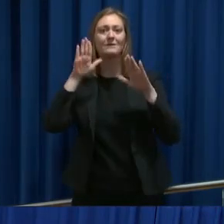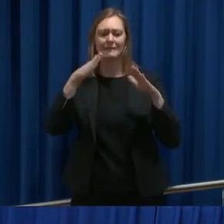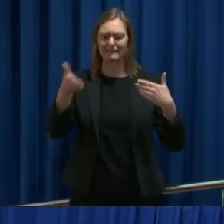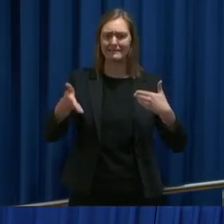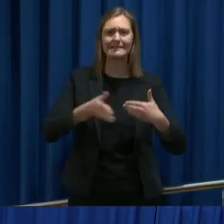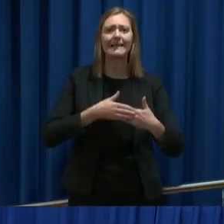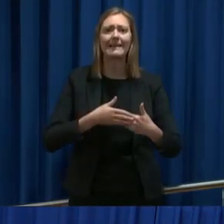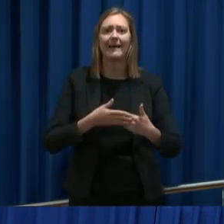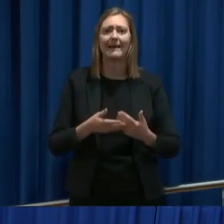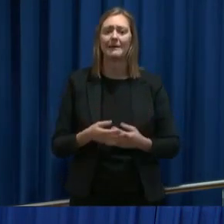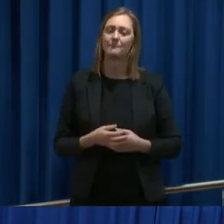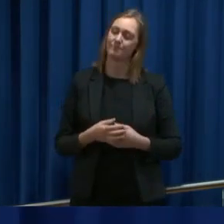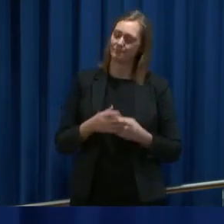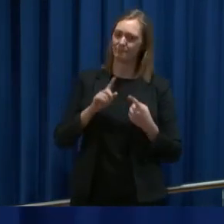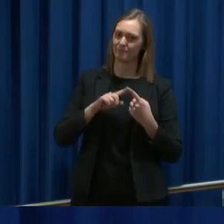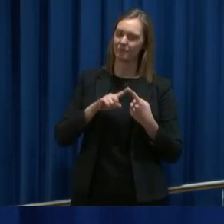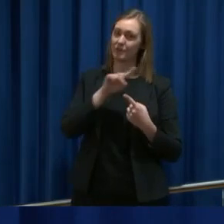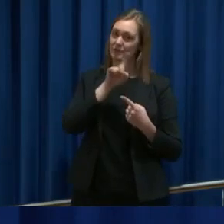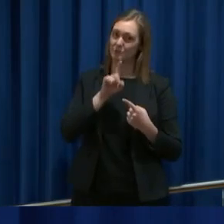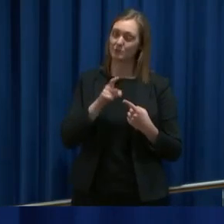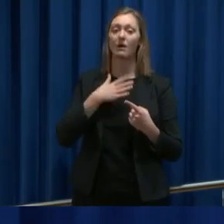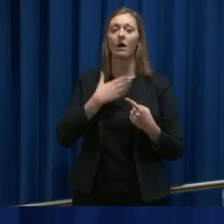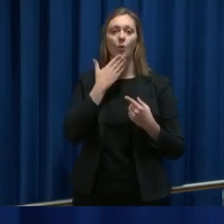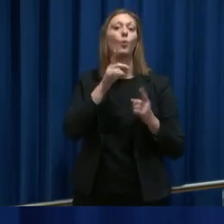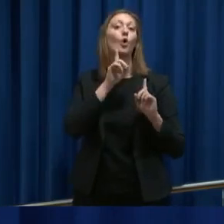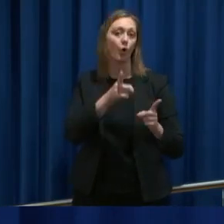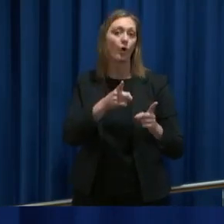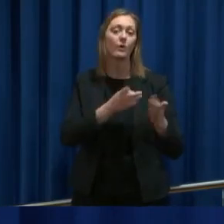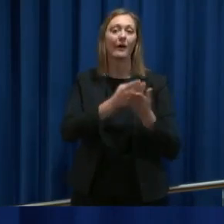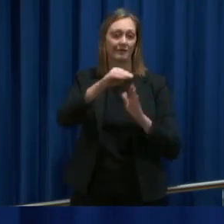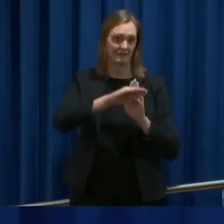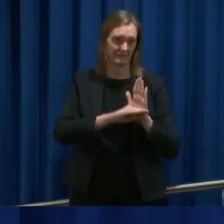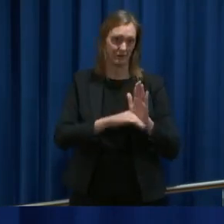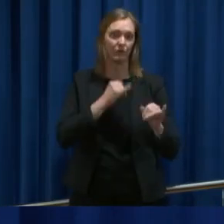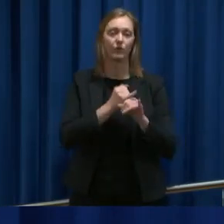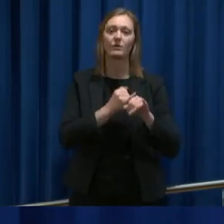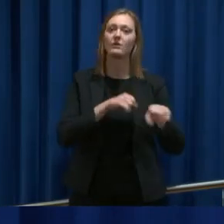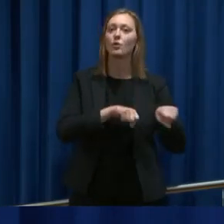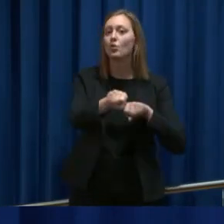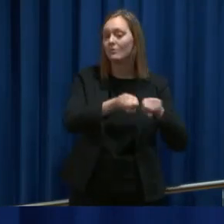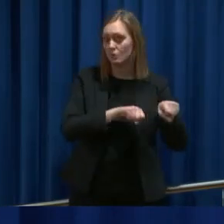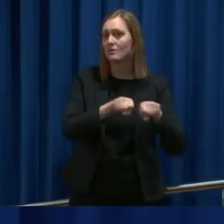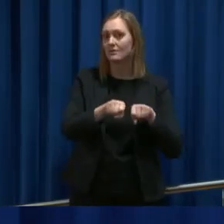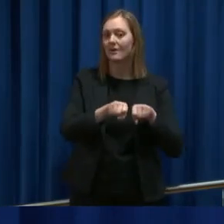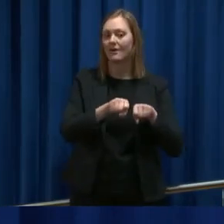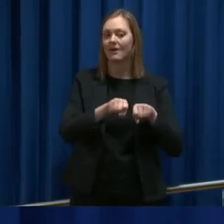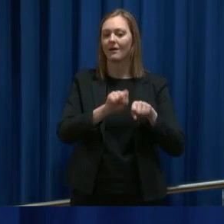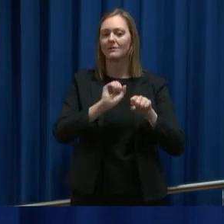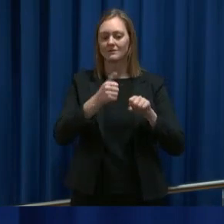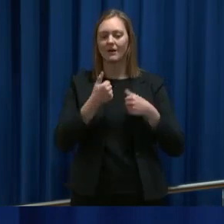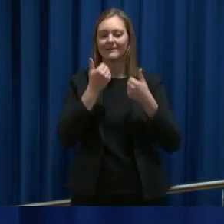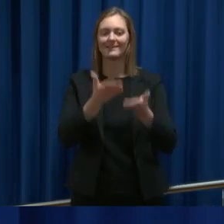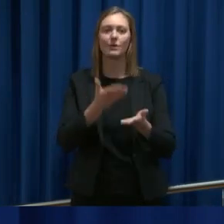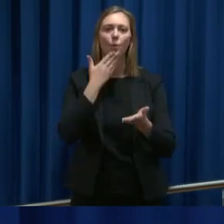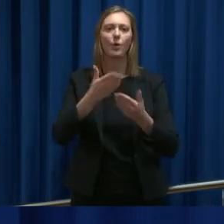Når det gjelder det første spørsmålet, er det også veldig gode råd og retningslinjer for hvordan kommunen skal gi gode pleie og